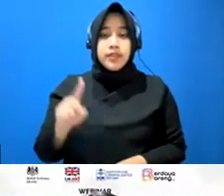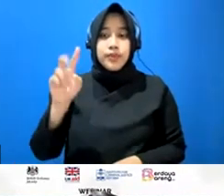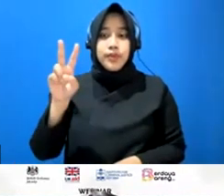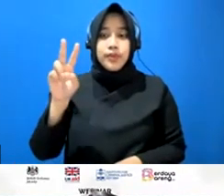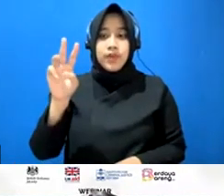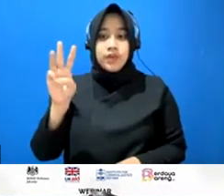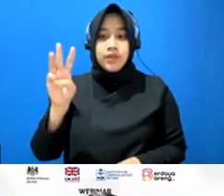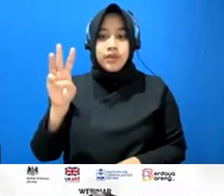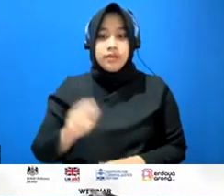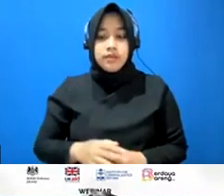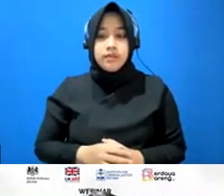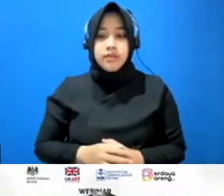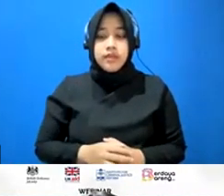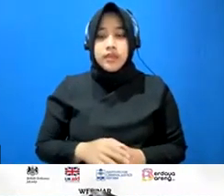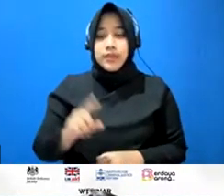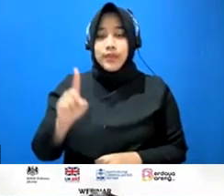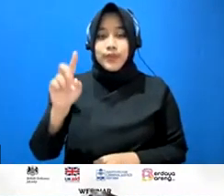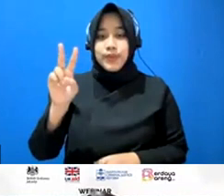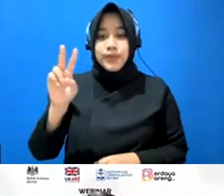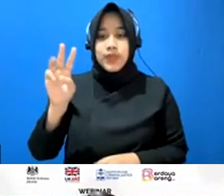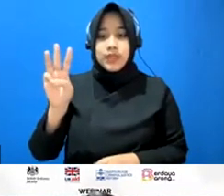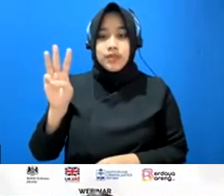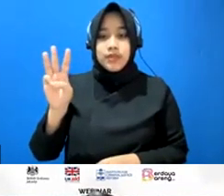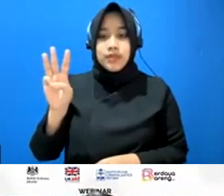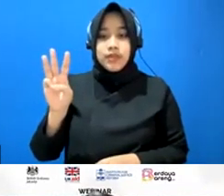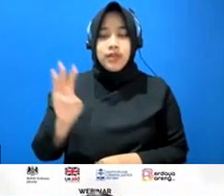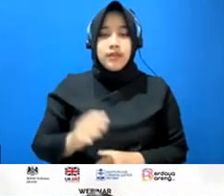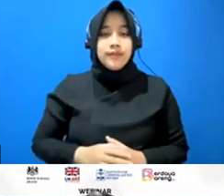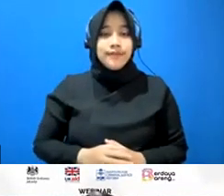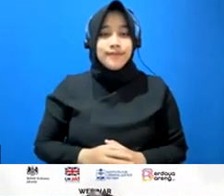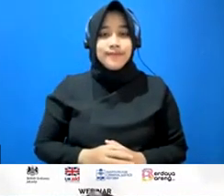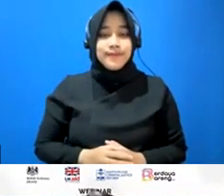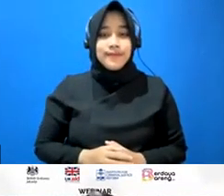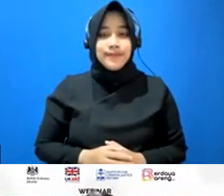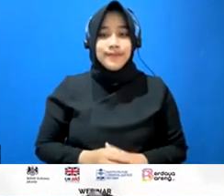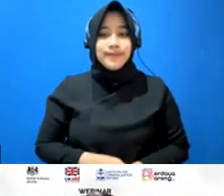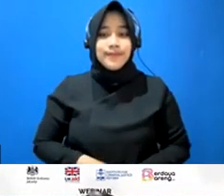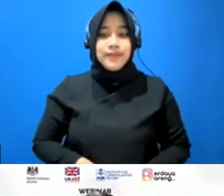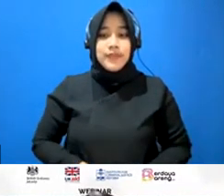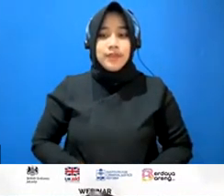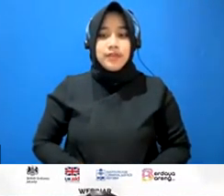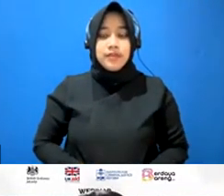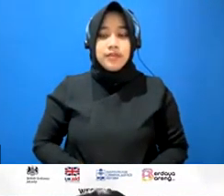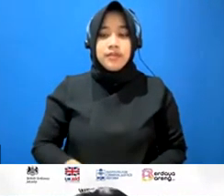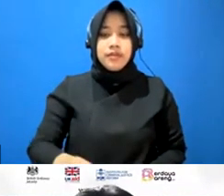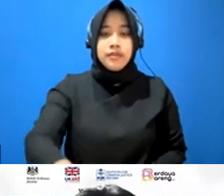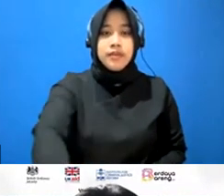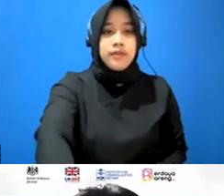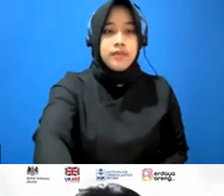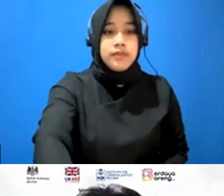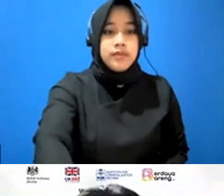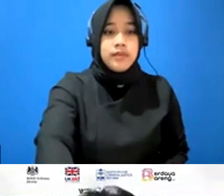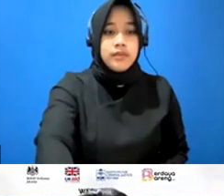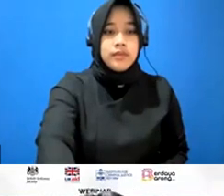satu dua tiga oke terima kasih banyak